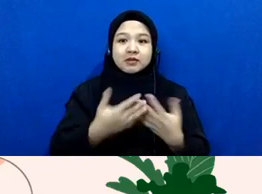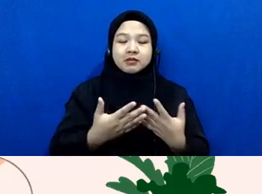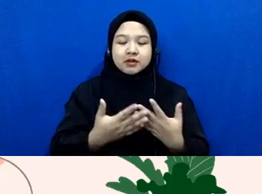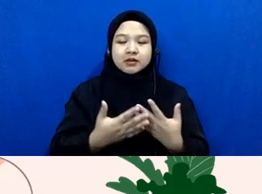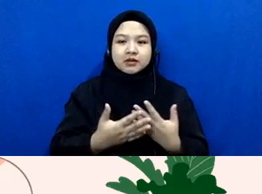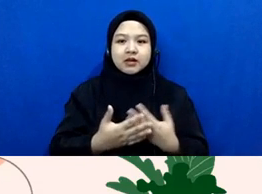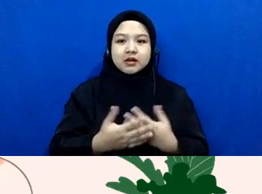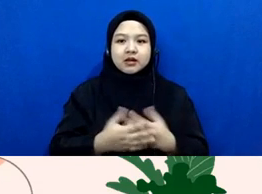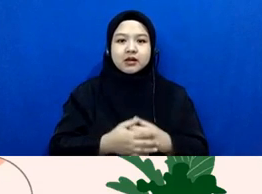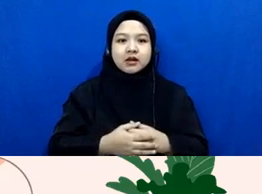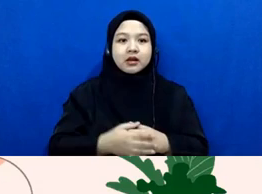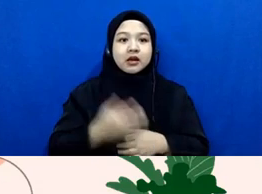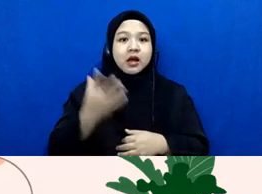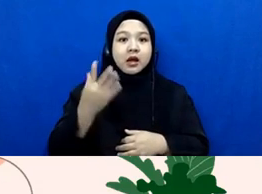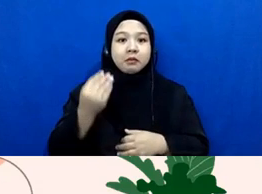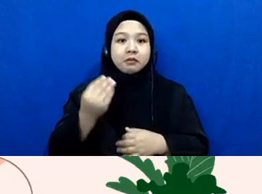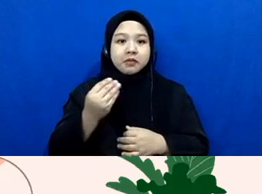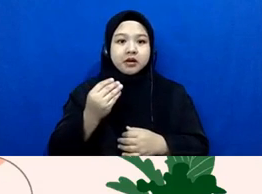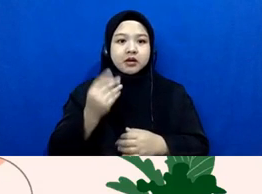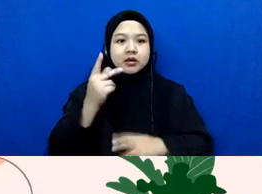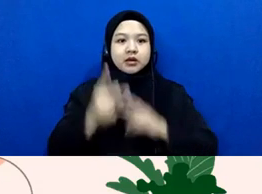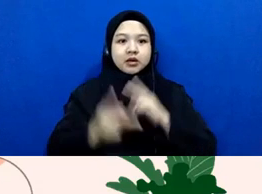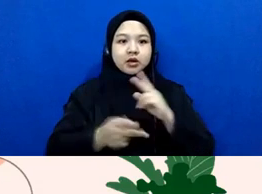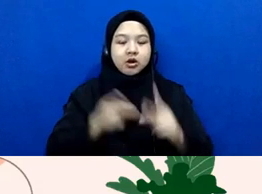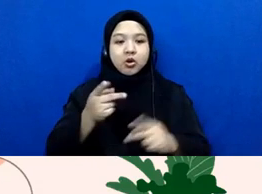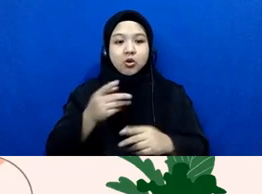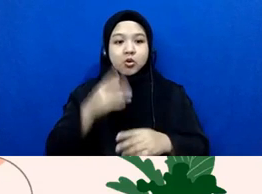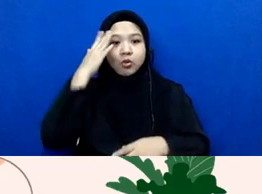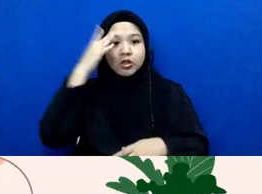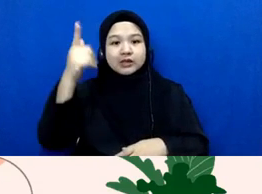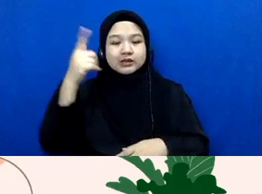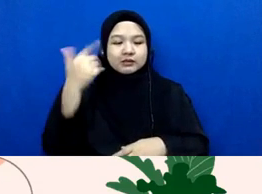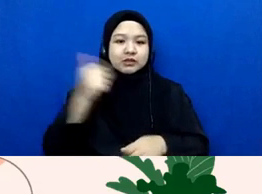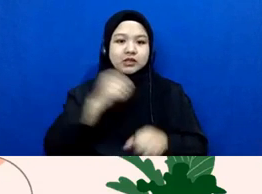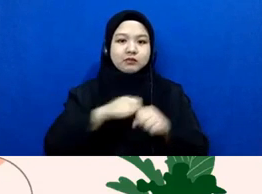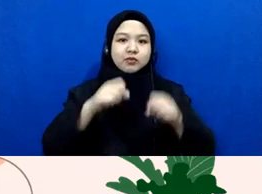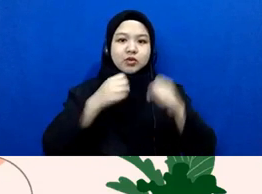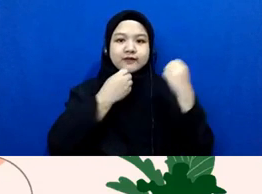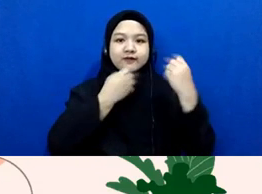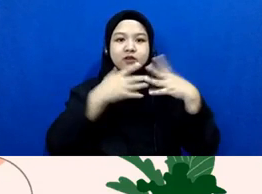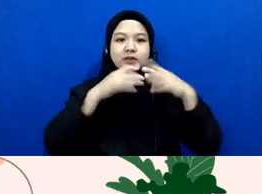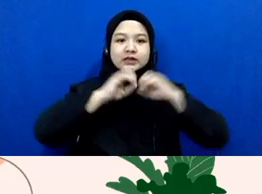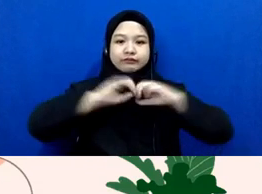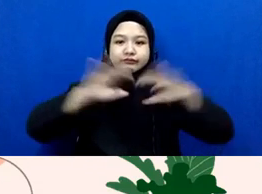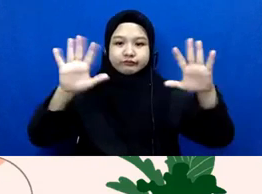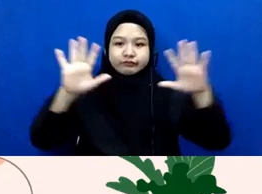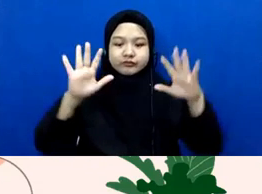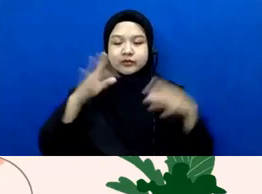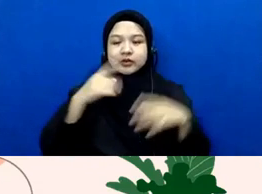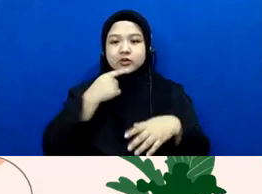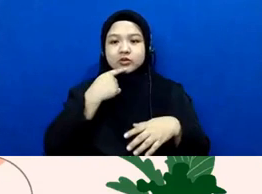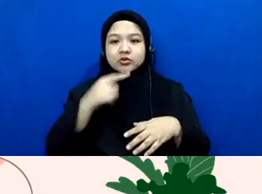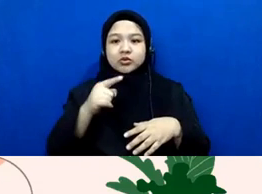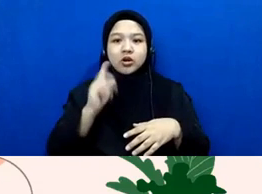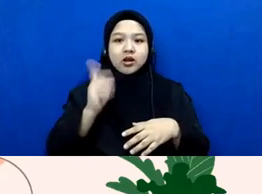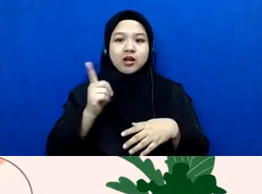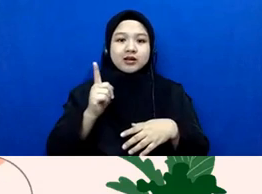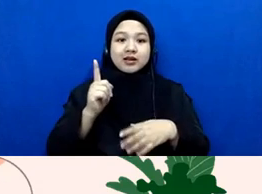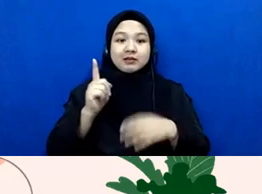kapan kiranya misalnya kepolisian bisa mengeluarkan rilis soal terjadinya tindak pidana